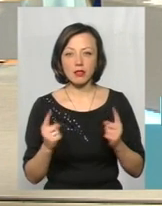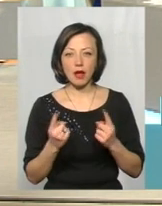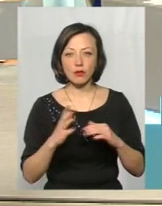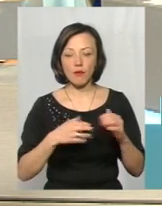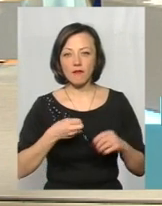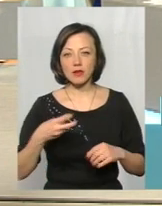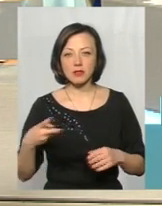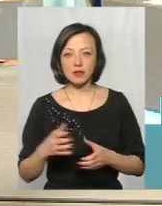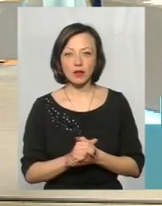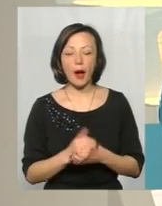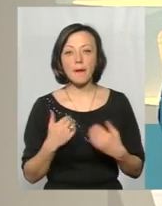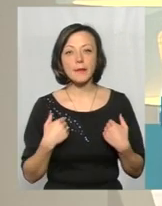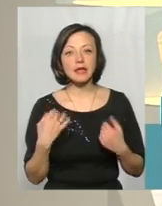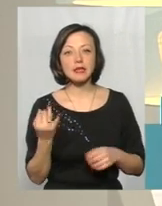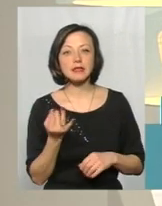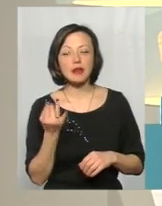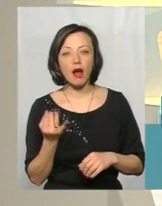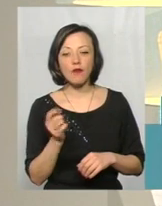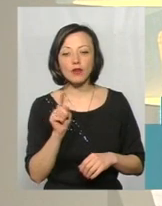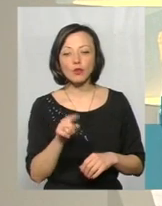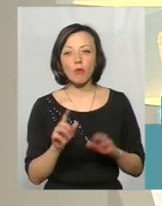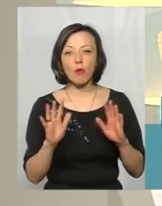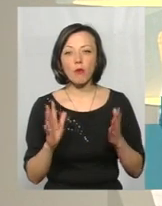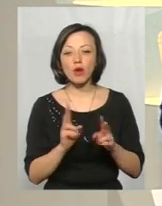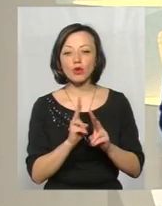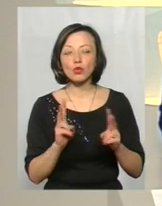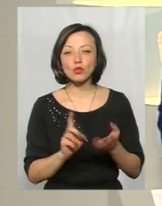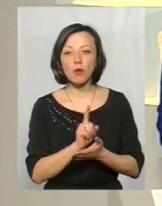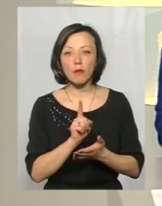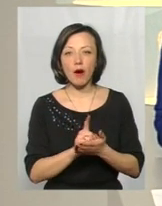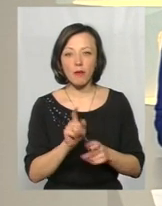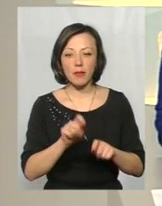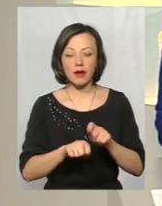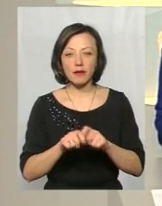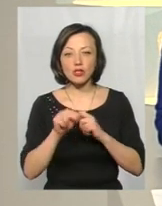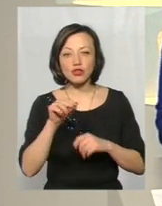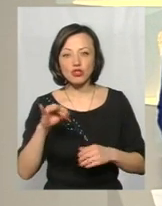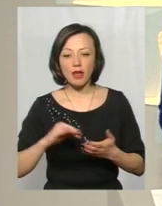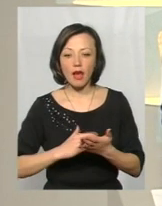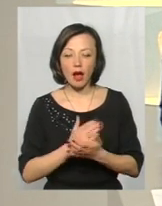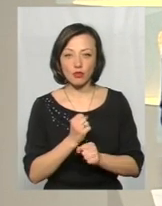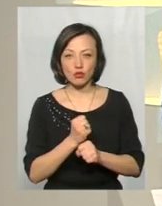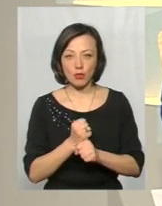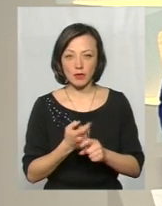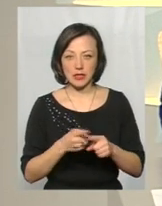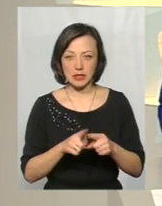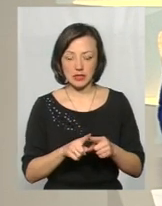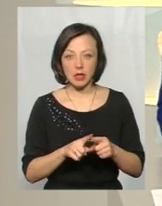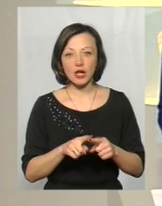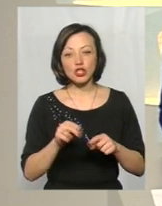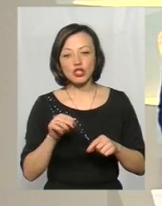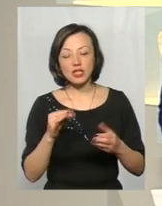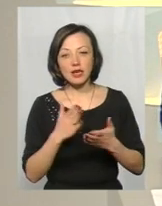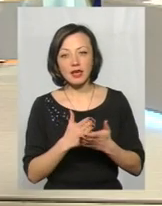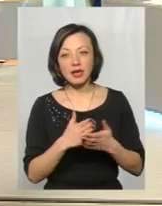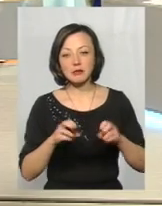професійно. От мені цікаво, а на той момент хто мав би перевірити, чи якісно зроблені ці роботи? Чи взагалі в нас є фахівці